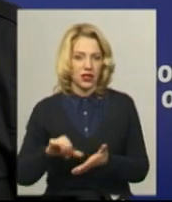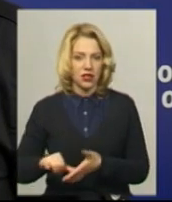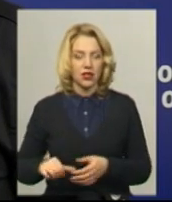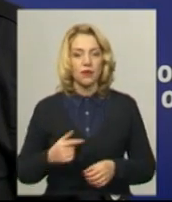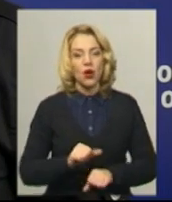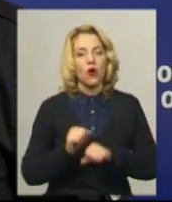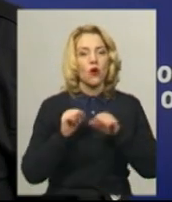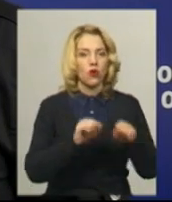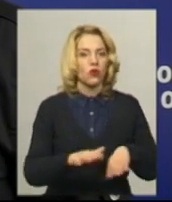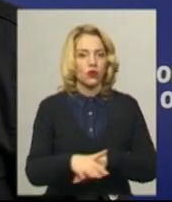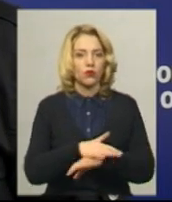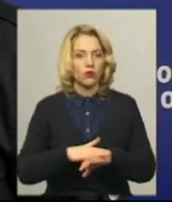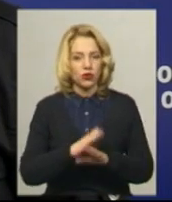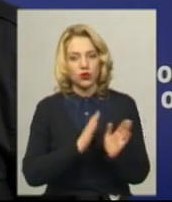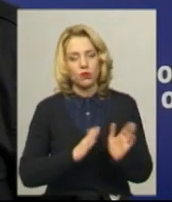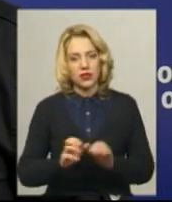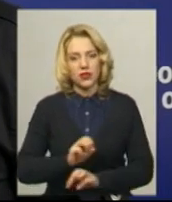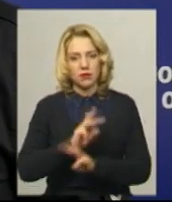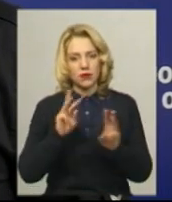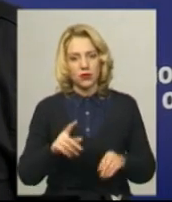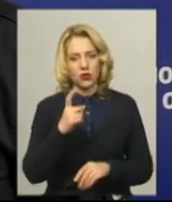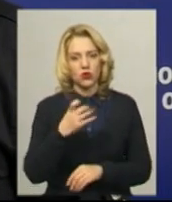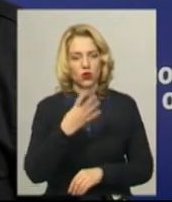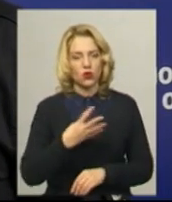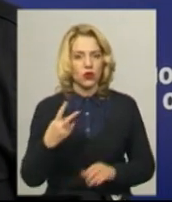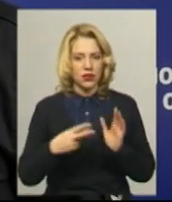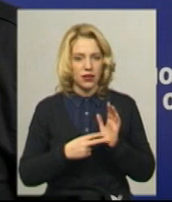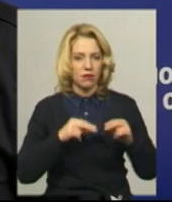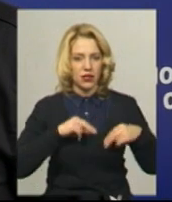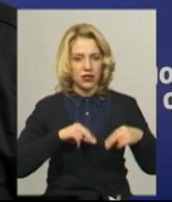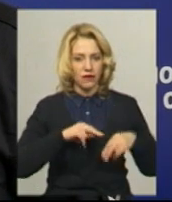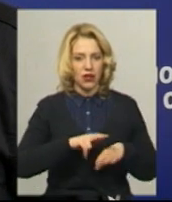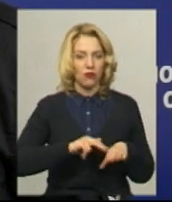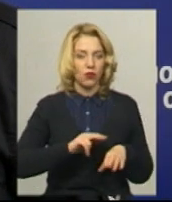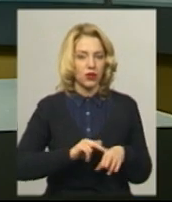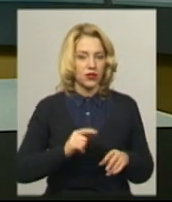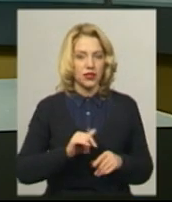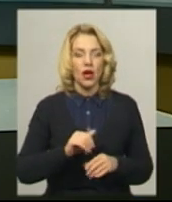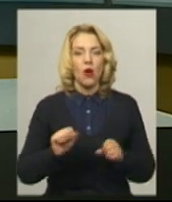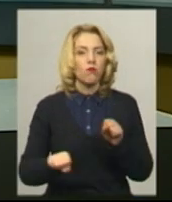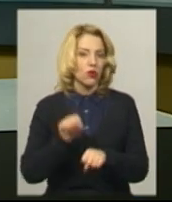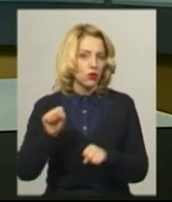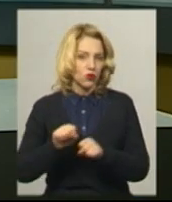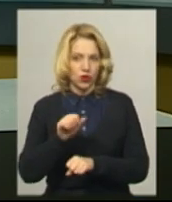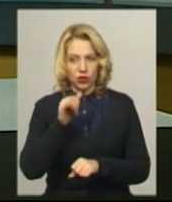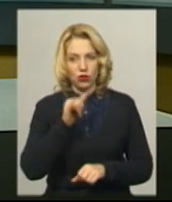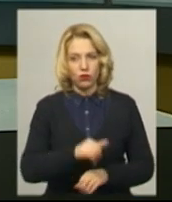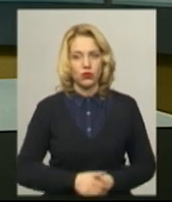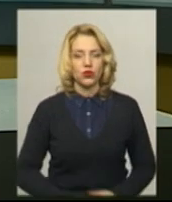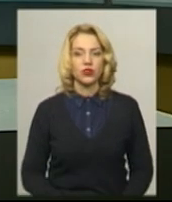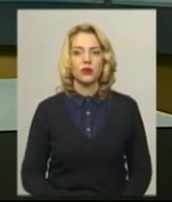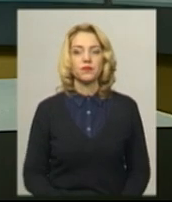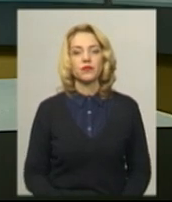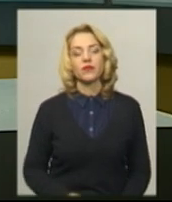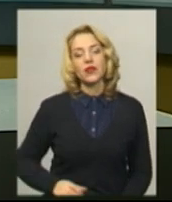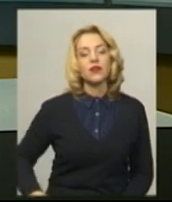публічного порядку забезпечили 147 працівників поліції. Порушень не допущено У територіальної громади